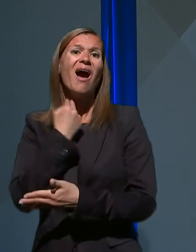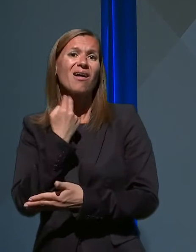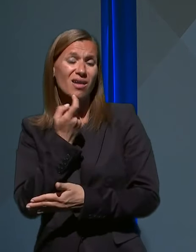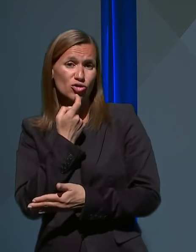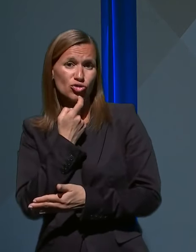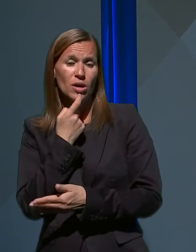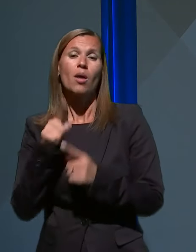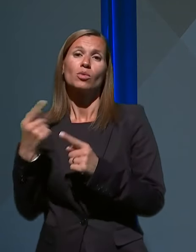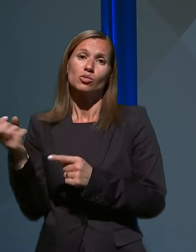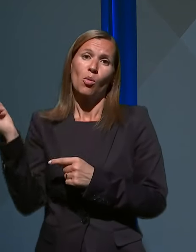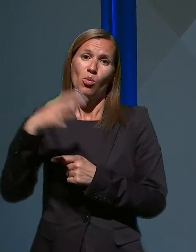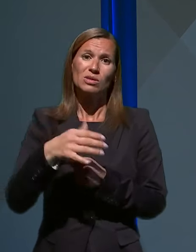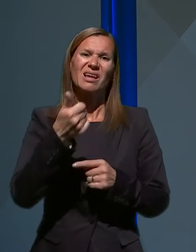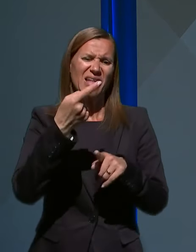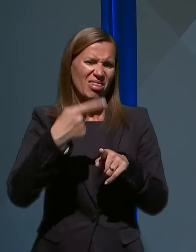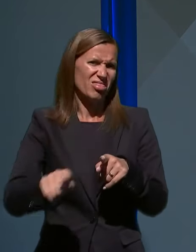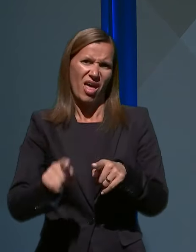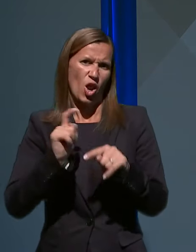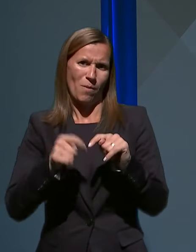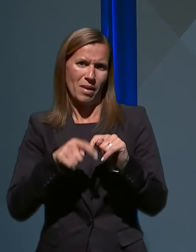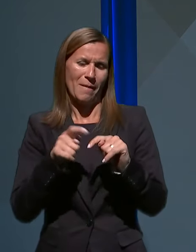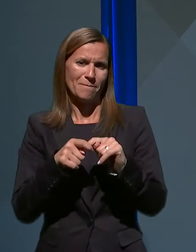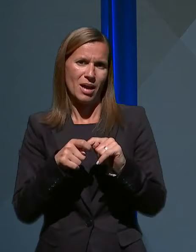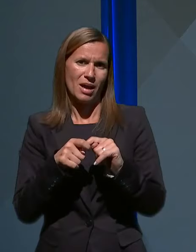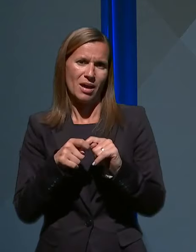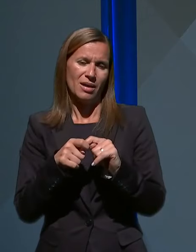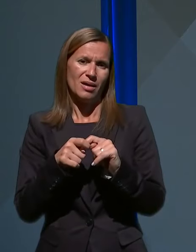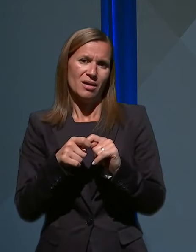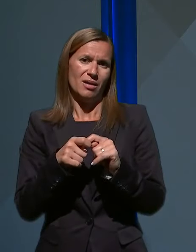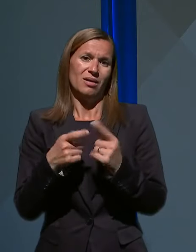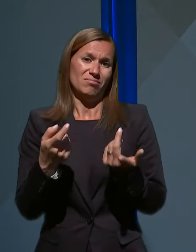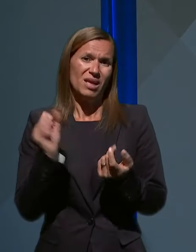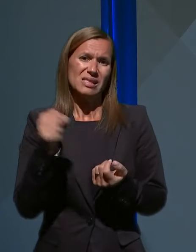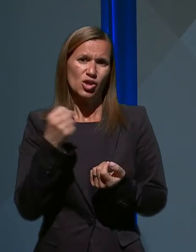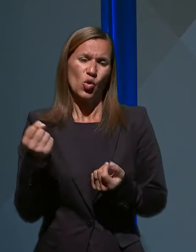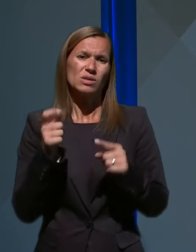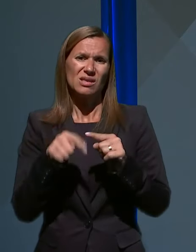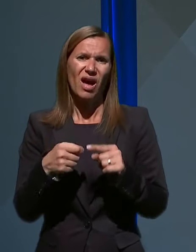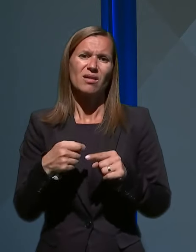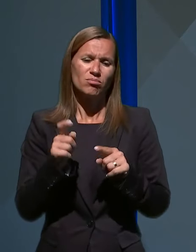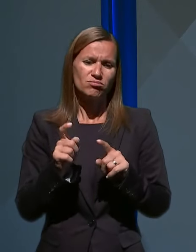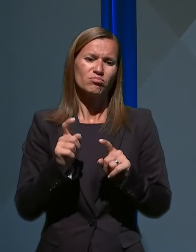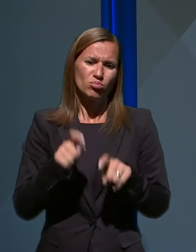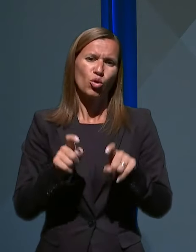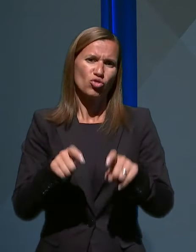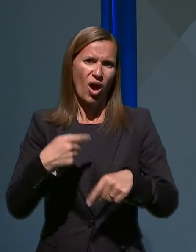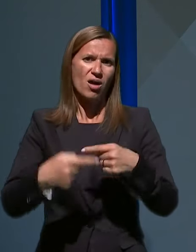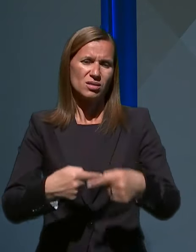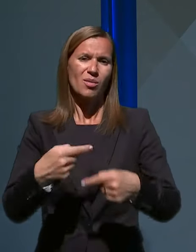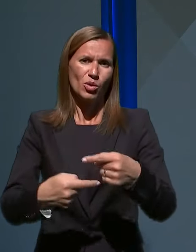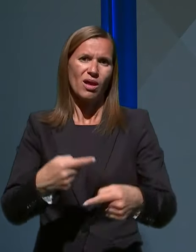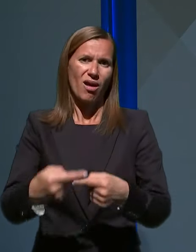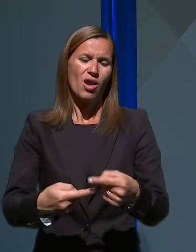poslali so jih za del opreme, tako da tukaj je za to zadeva tekla nekoliko dle, ker je